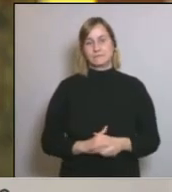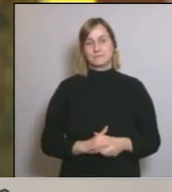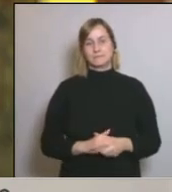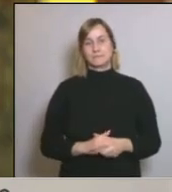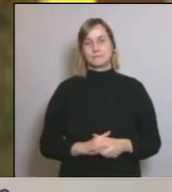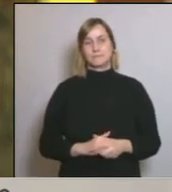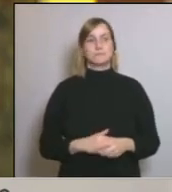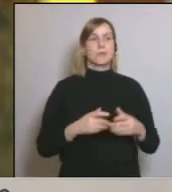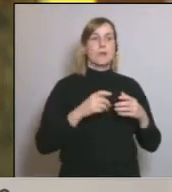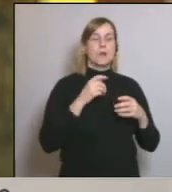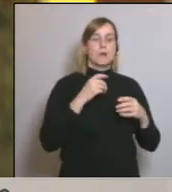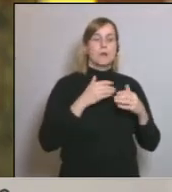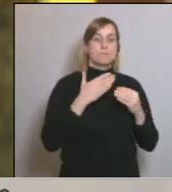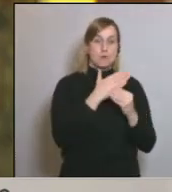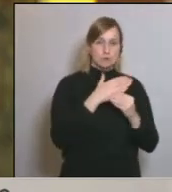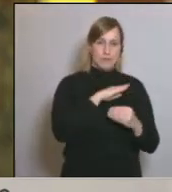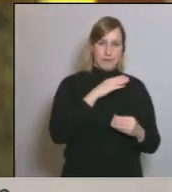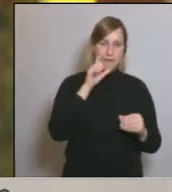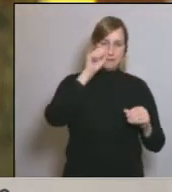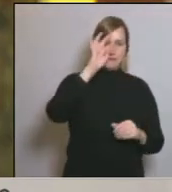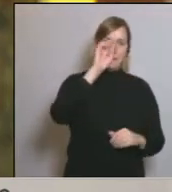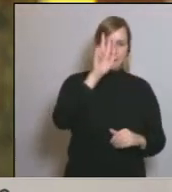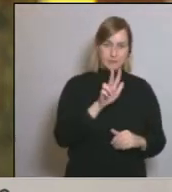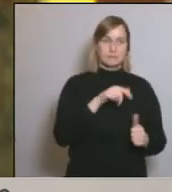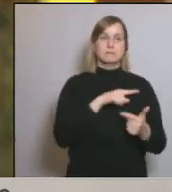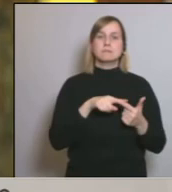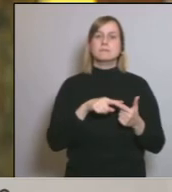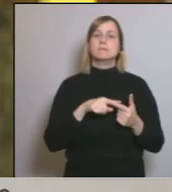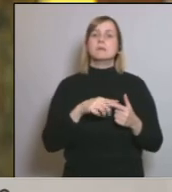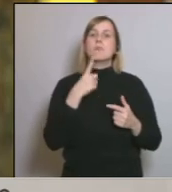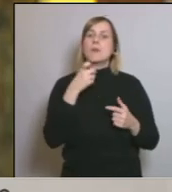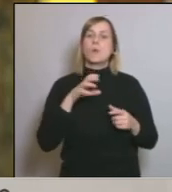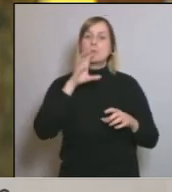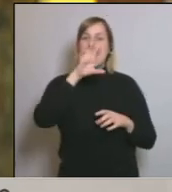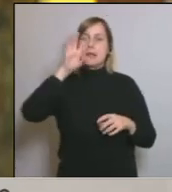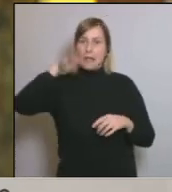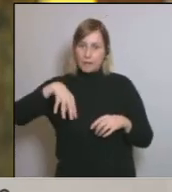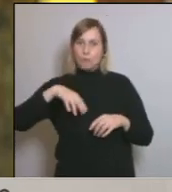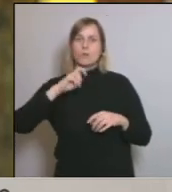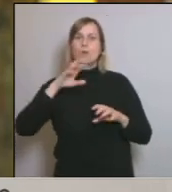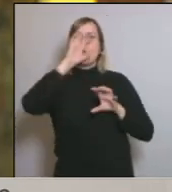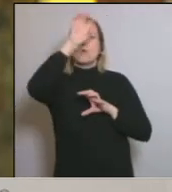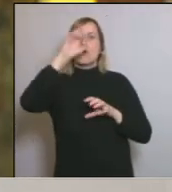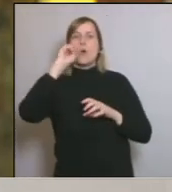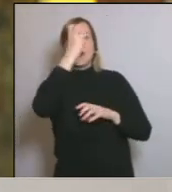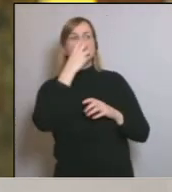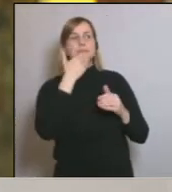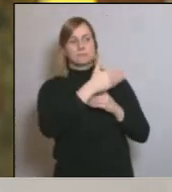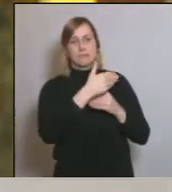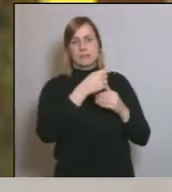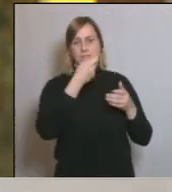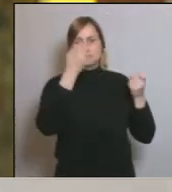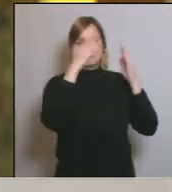Montse Castany, de TV3. President, quines comunitats han reclamat també el confinament total i a quins sectors es podria restringir la mobilitat,